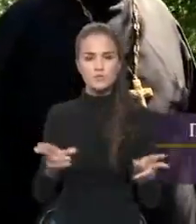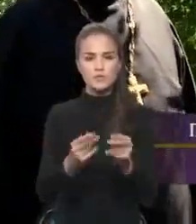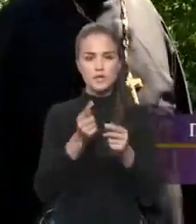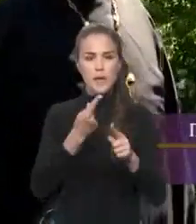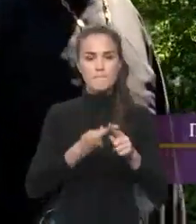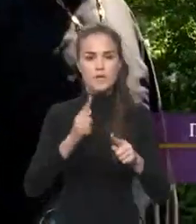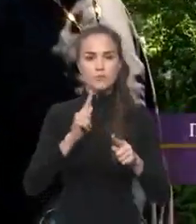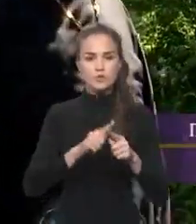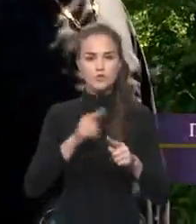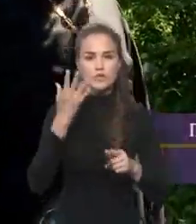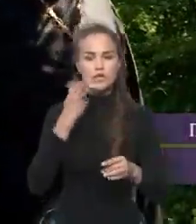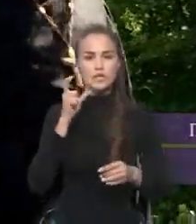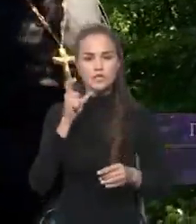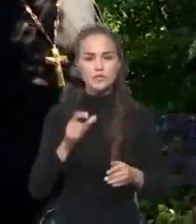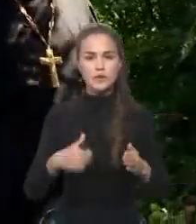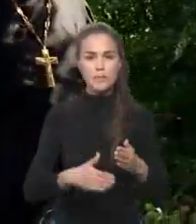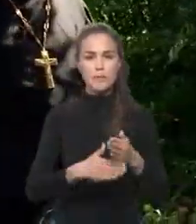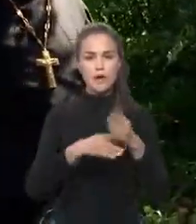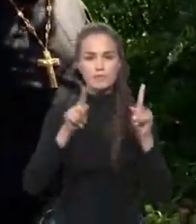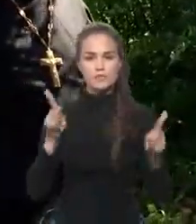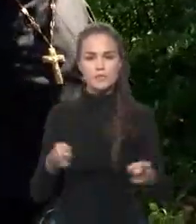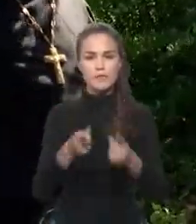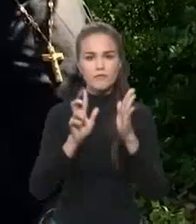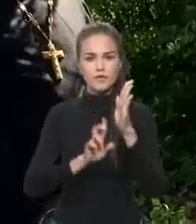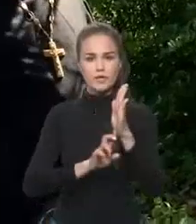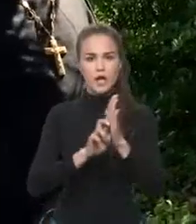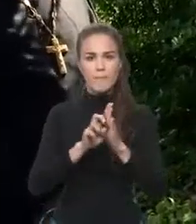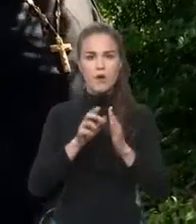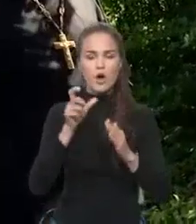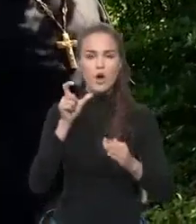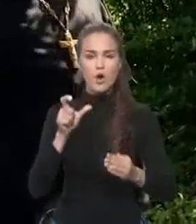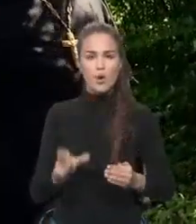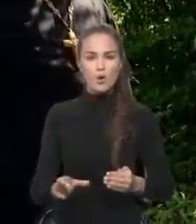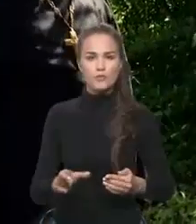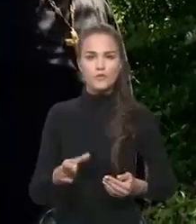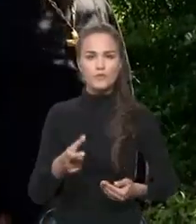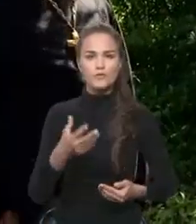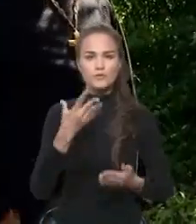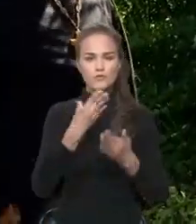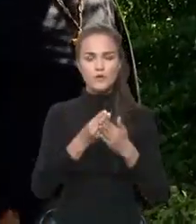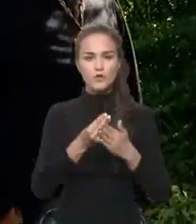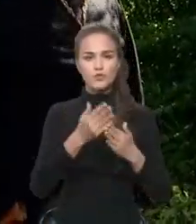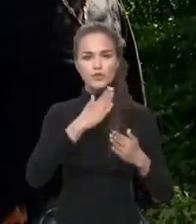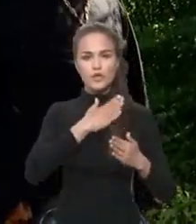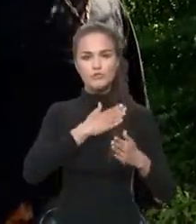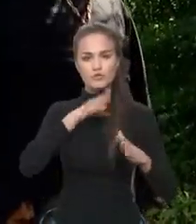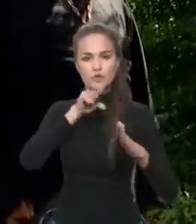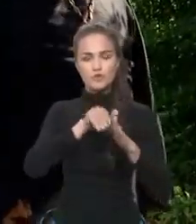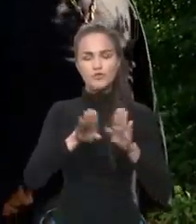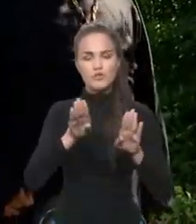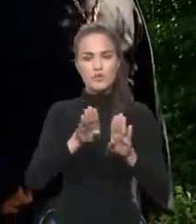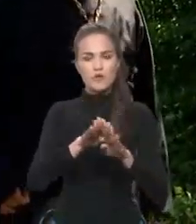когда человек помогает восстанавливать храм Он ведь, как бы, в свою сокровищницу кладет такое